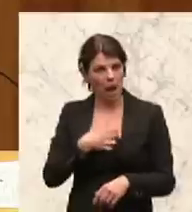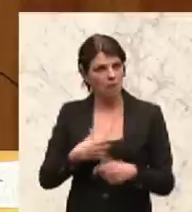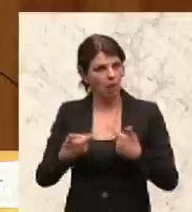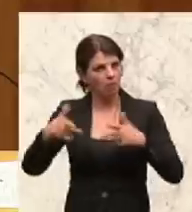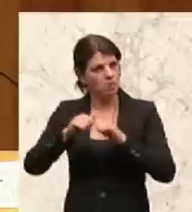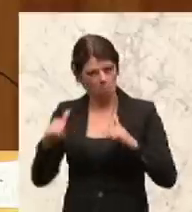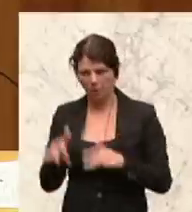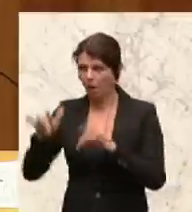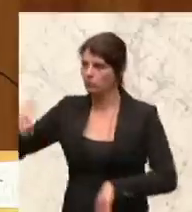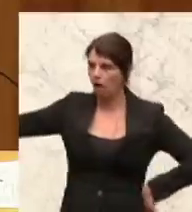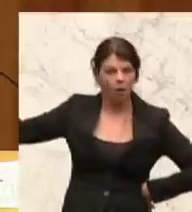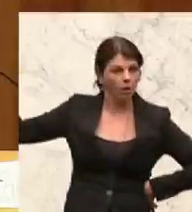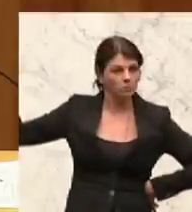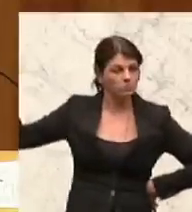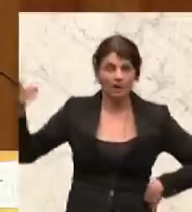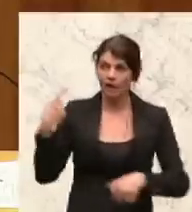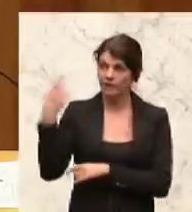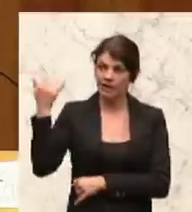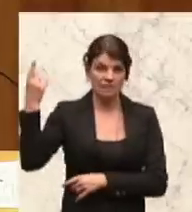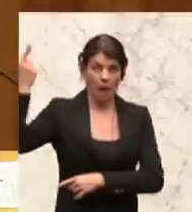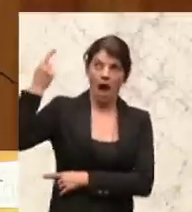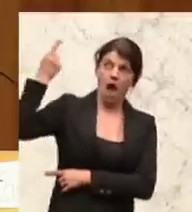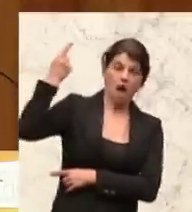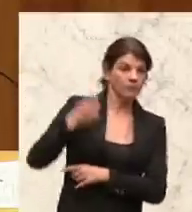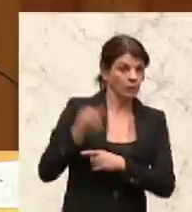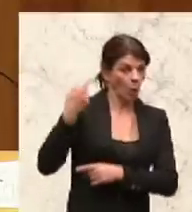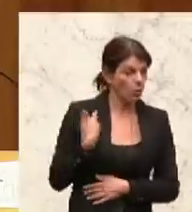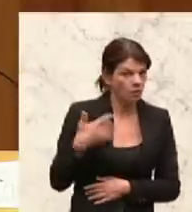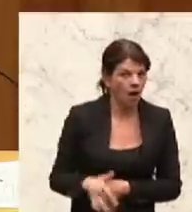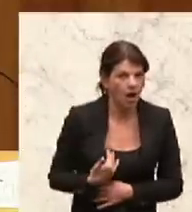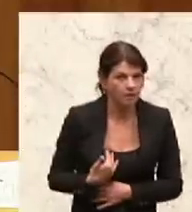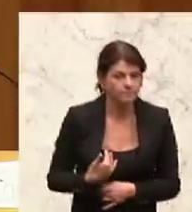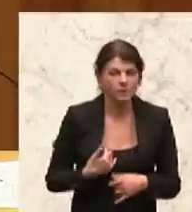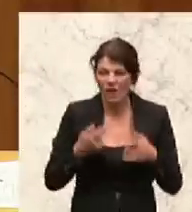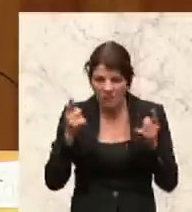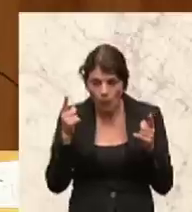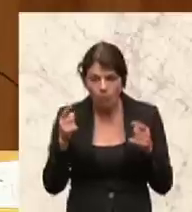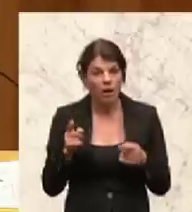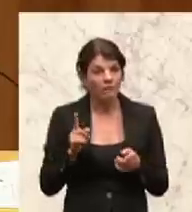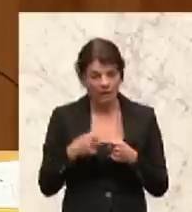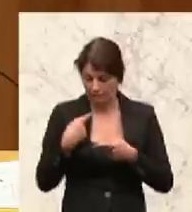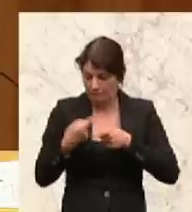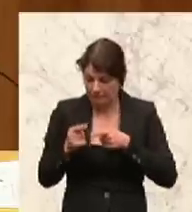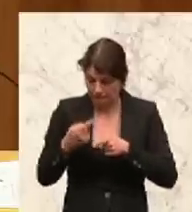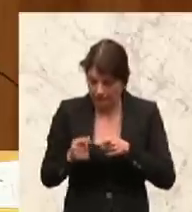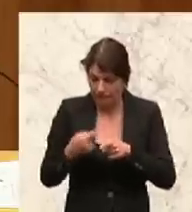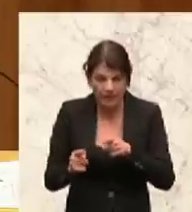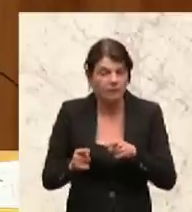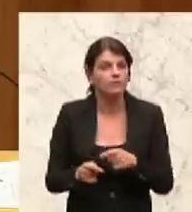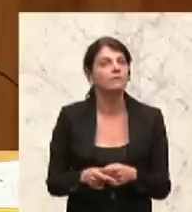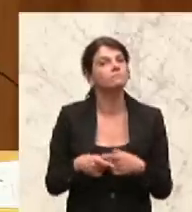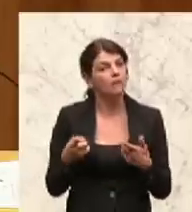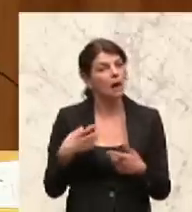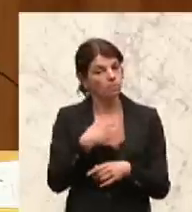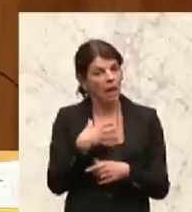natürlich wie ein Damoklesschwert jetzt drüber schwebt. Warum? Weil natürlich auch in weiterer Versäumnisse, in weiteren Versäumnissen mit der Bayern